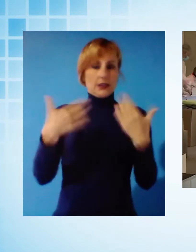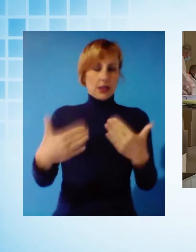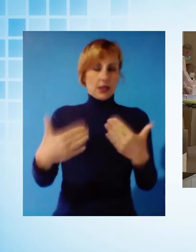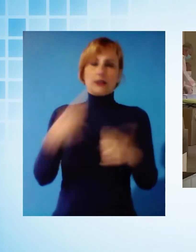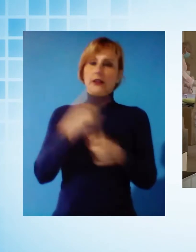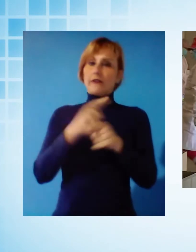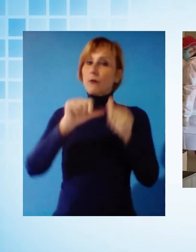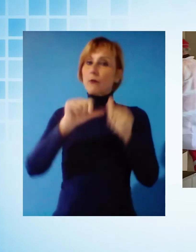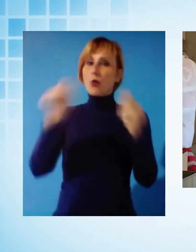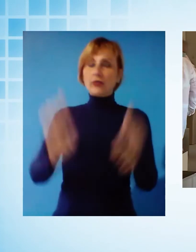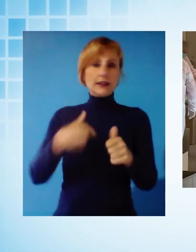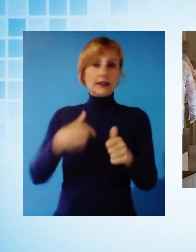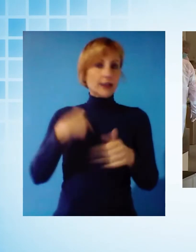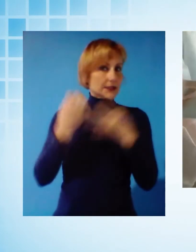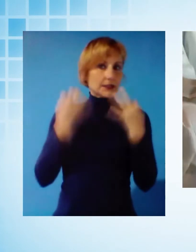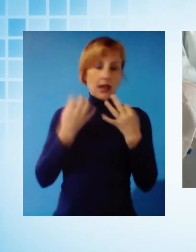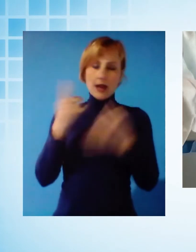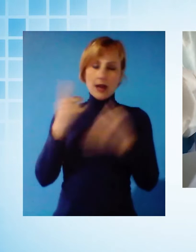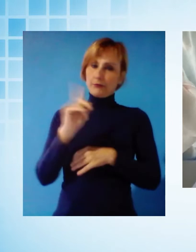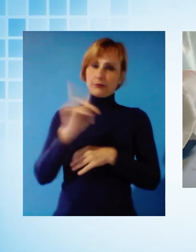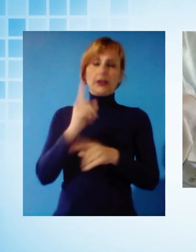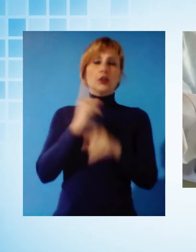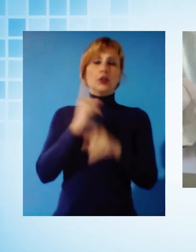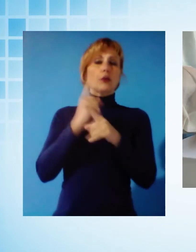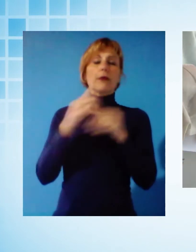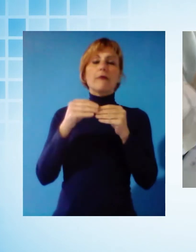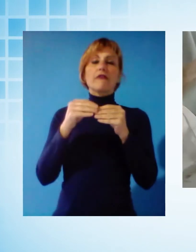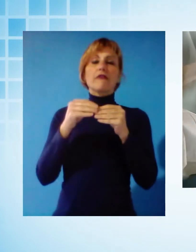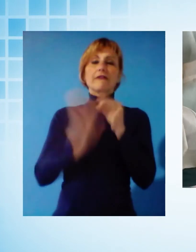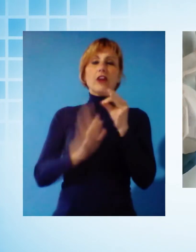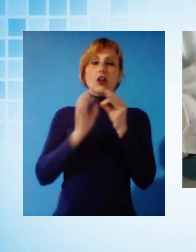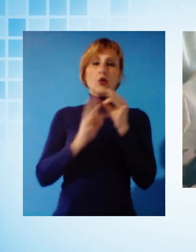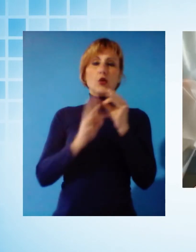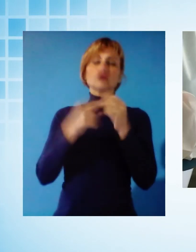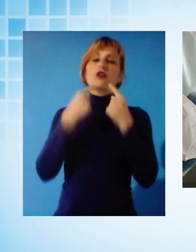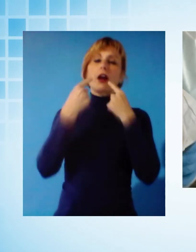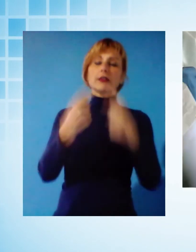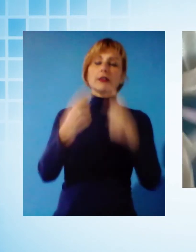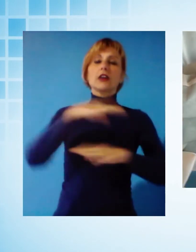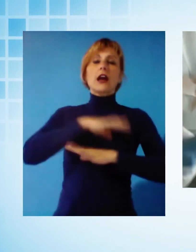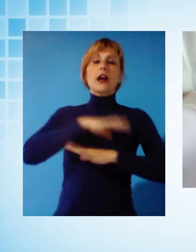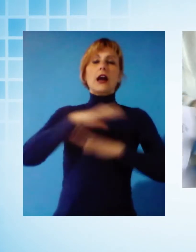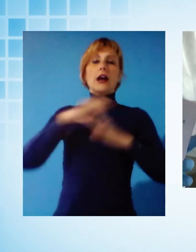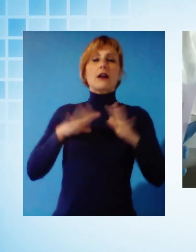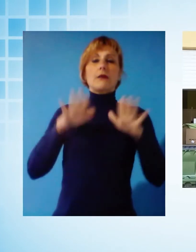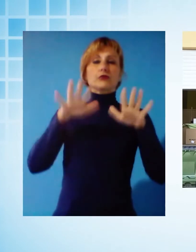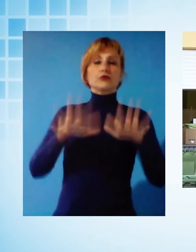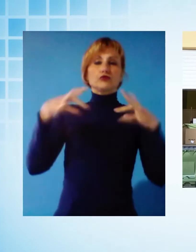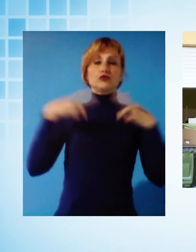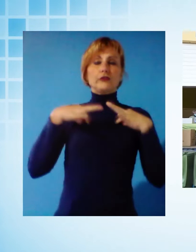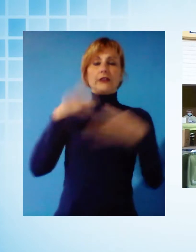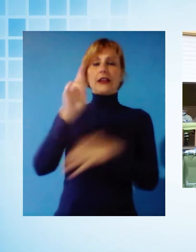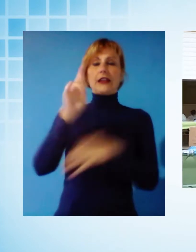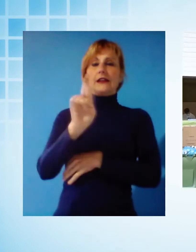a tempo indeterminato, come ha ricordato nei giorni scorsi l'assessore alla protezione civile Francesco Raspini, auspicando che la